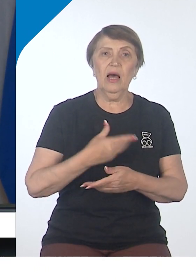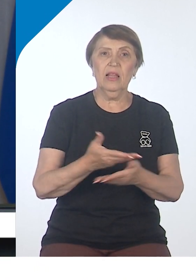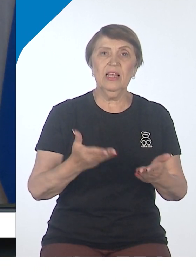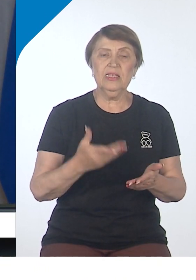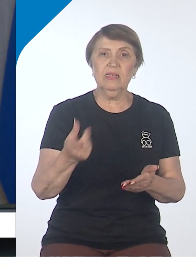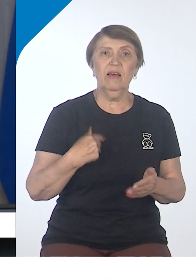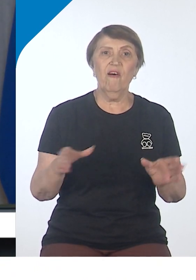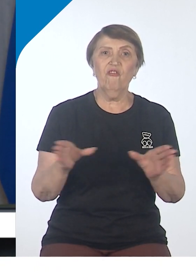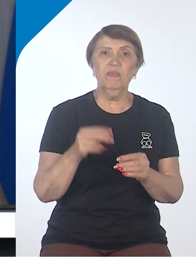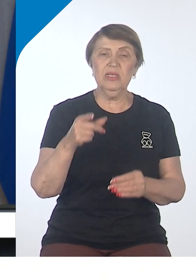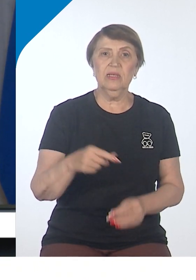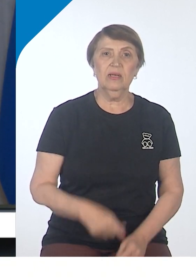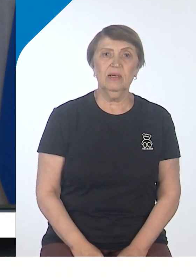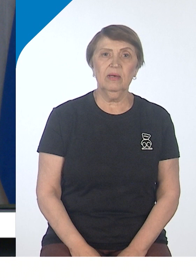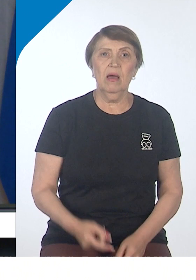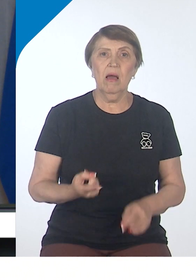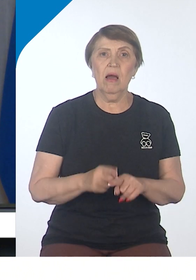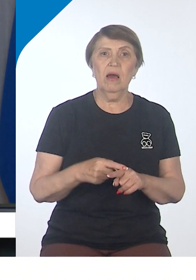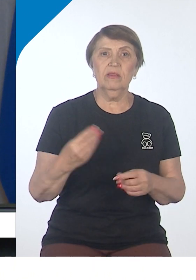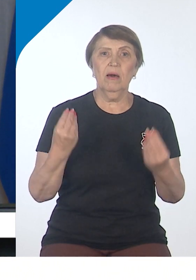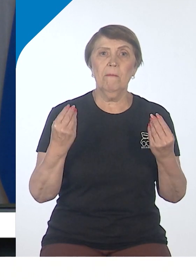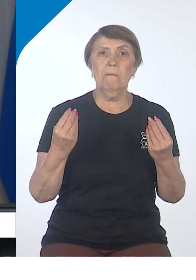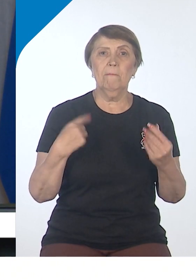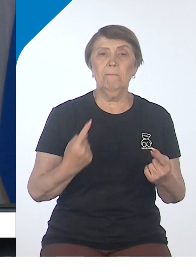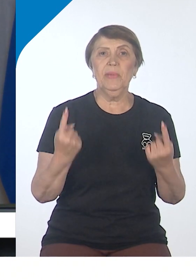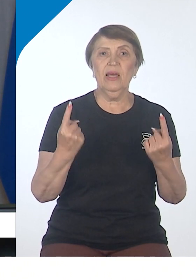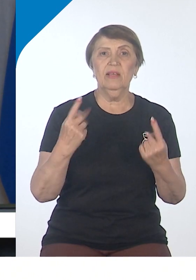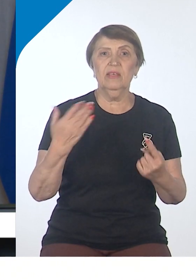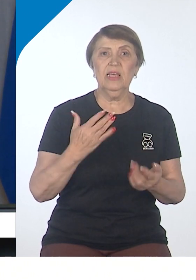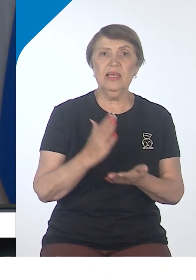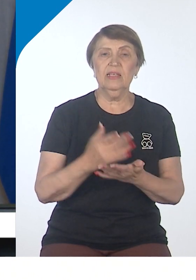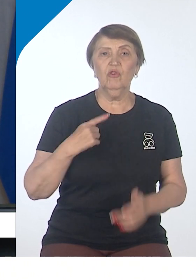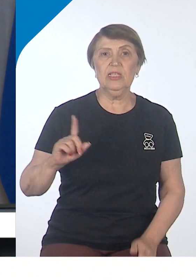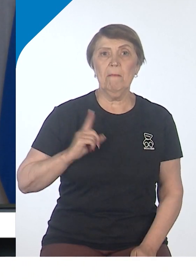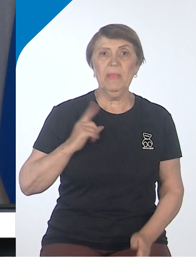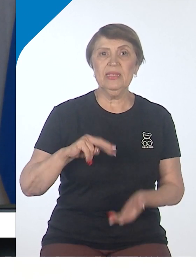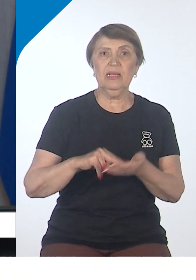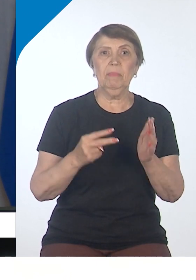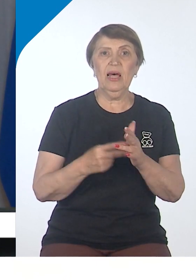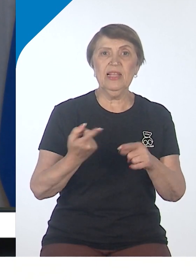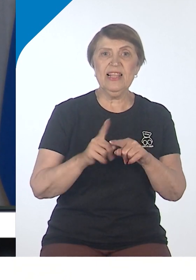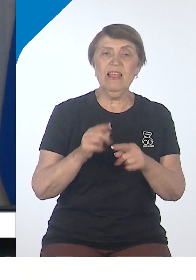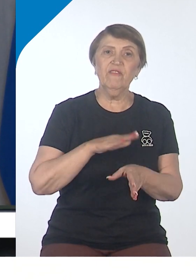Викторовичем абсолютным приоритетом является нацеленность мастер-планов на выполнение,